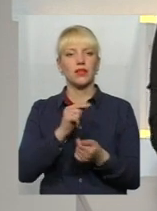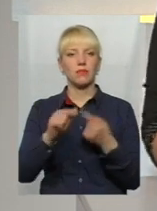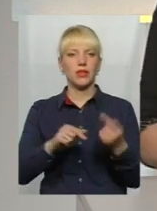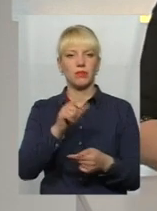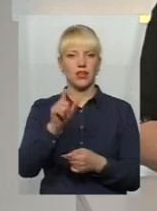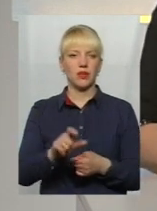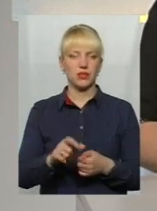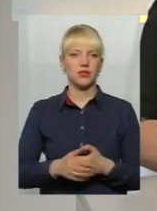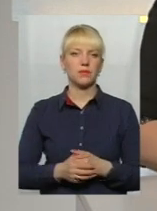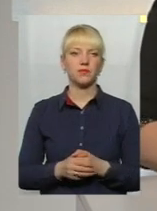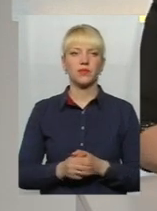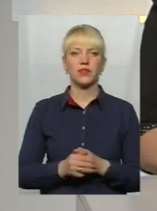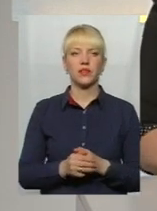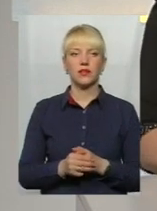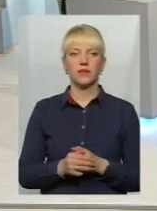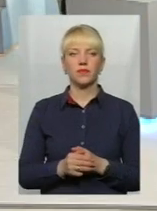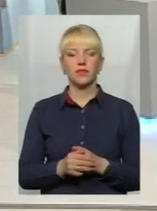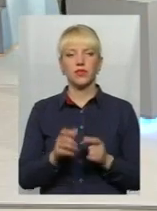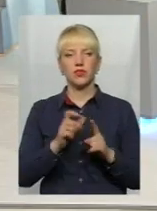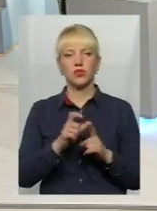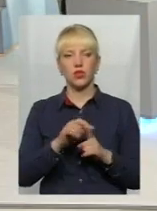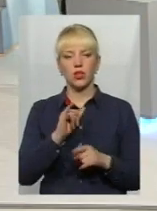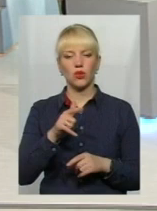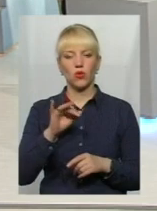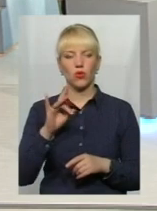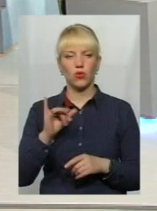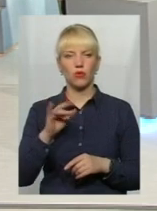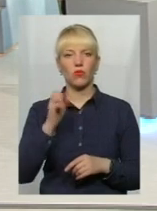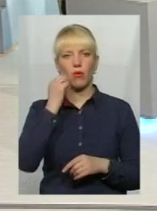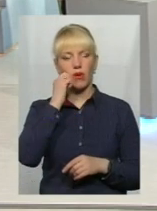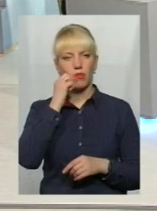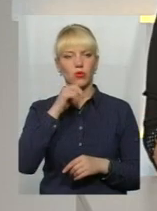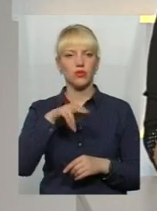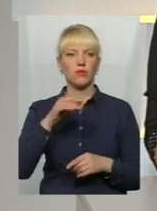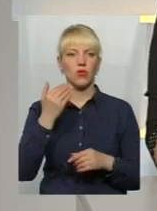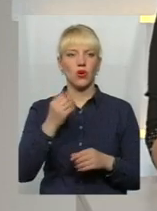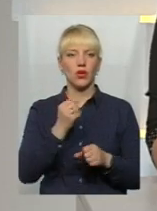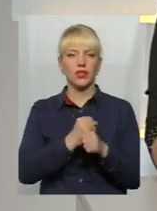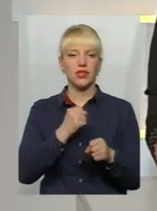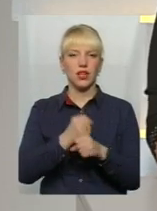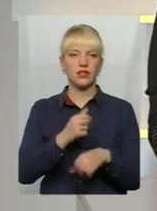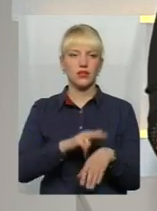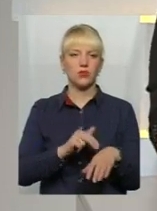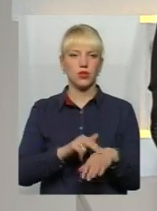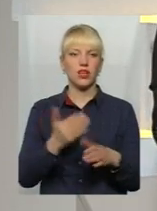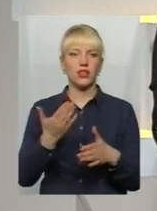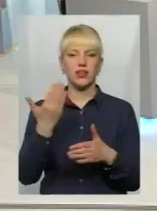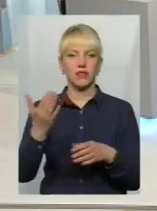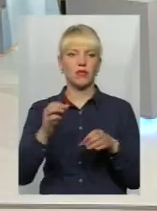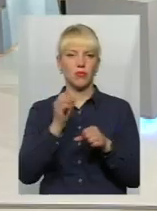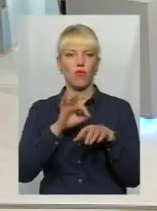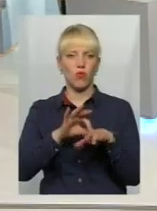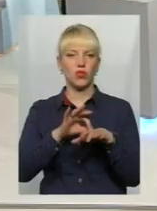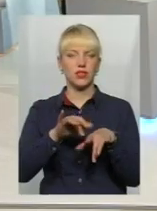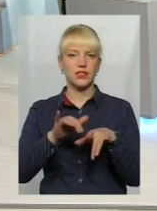Дякую, пані Руслане, що хочу дуже дати слово пану Ігорю про бабусі, про діяльність поліції, про заходи, які вони проводять. Отже, пане